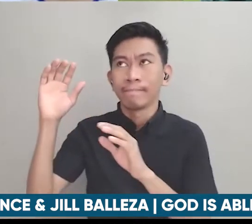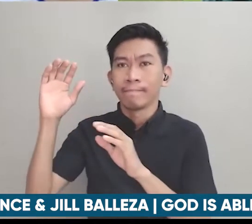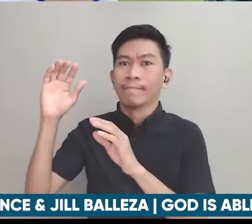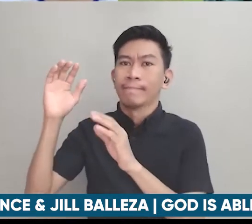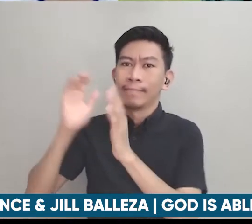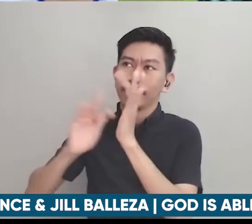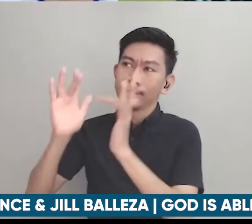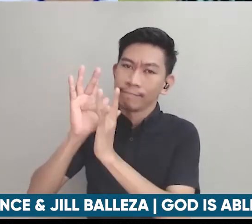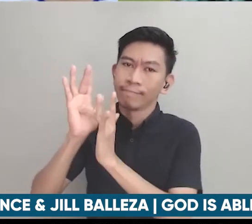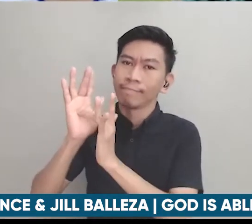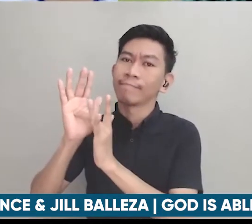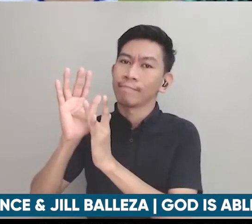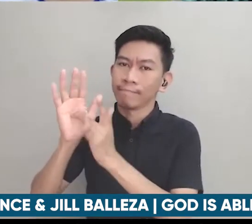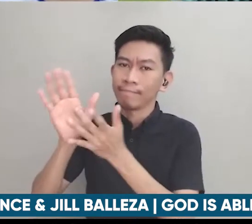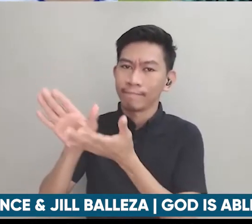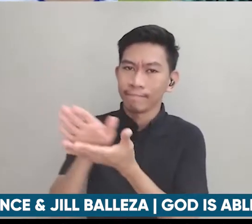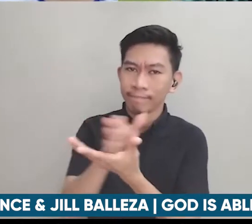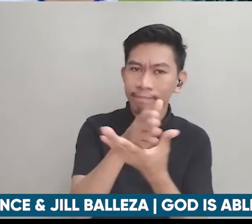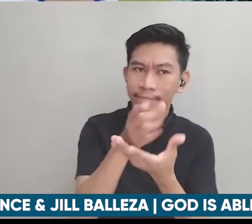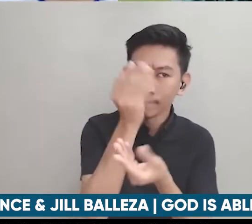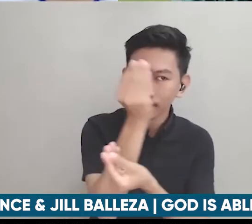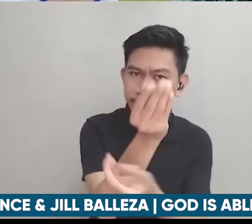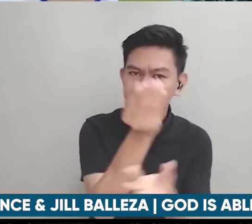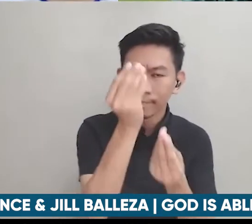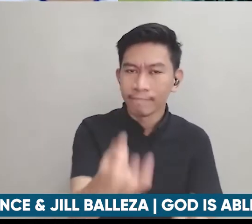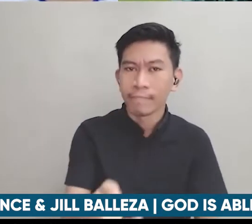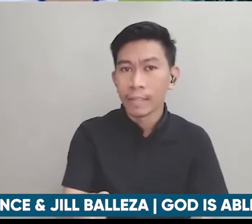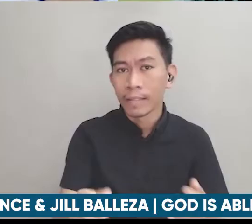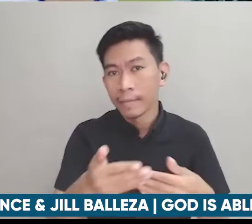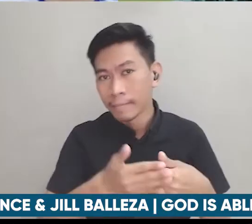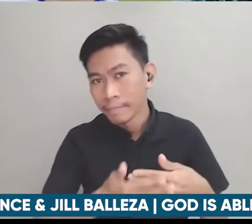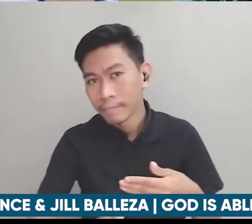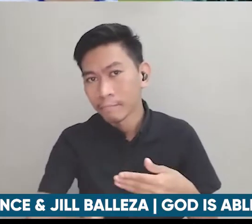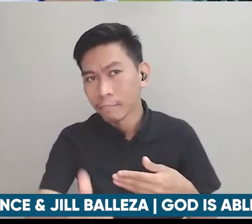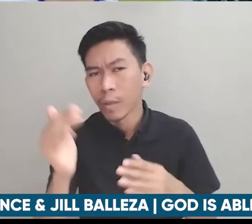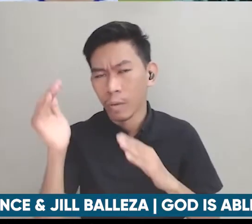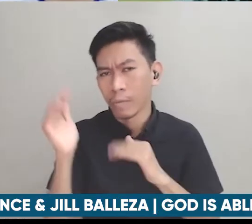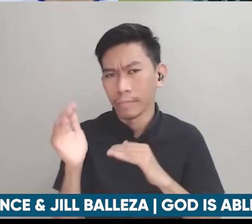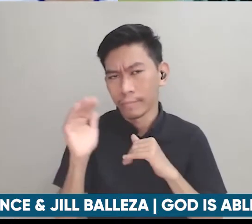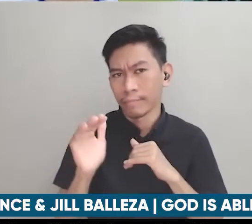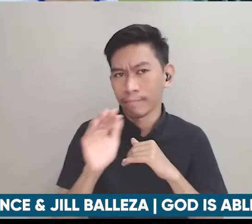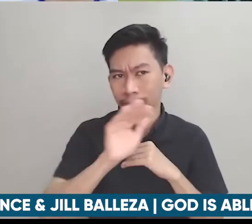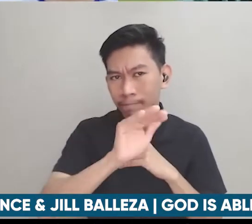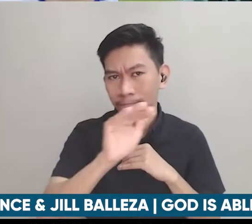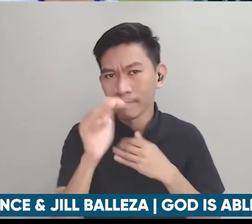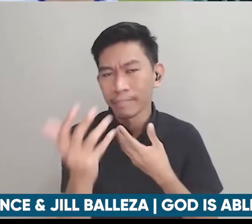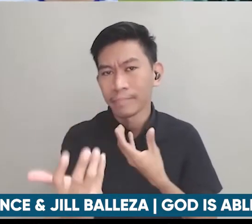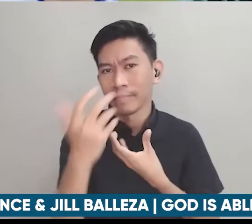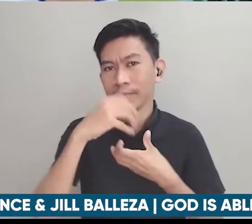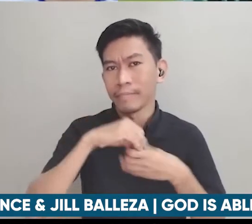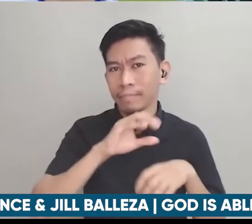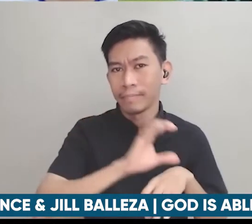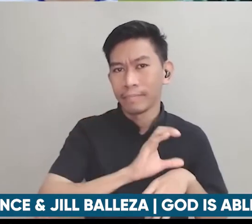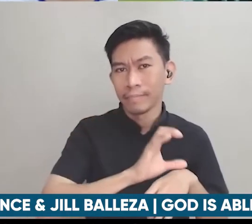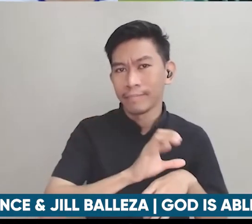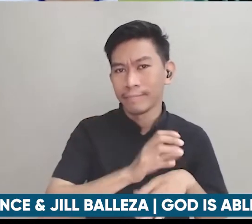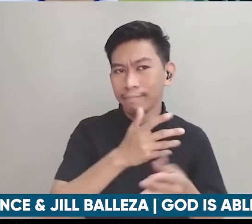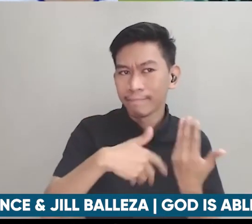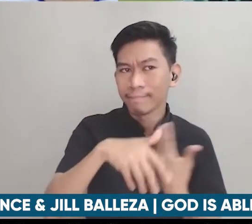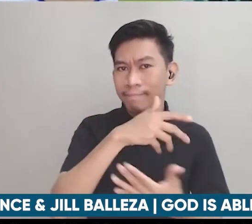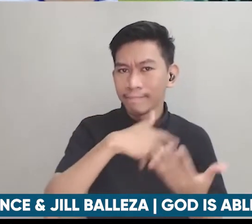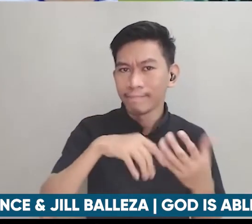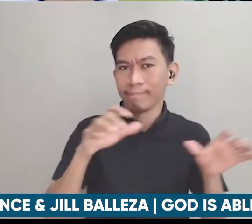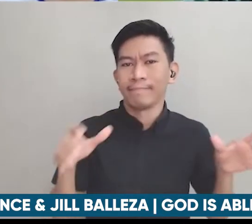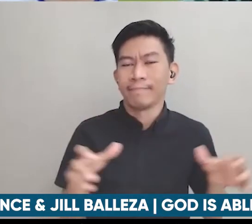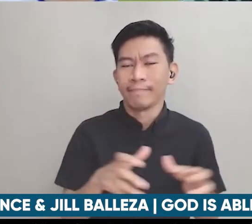-invite din to join the church and to join the fellowship even online diba kaya may